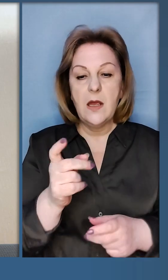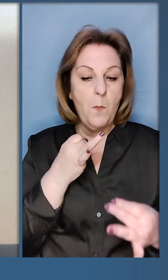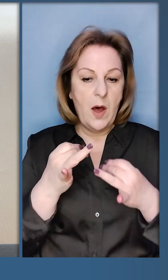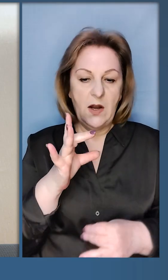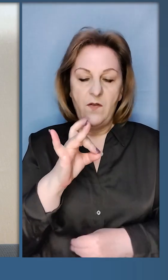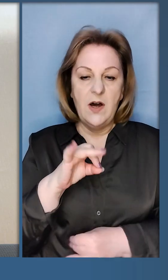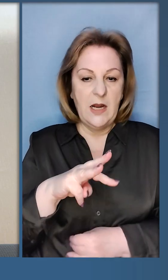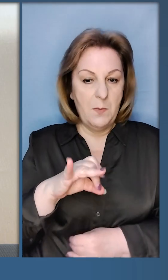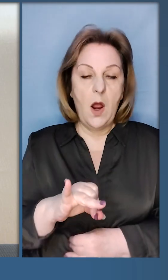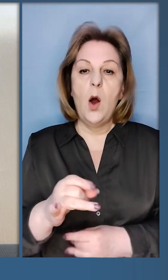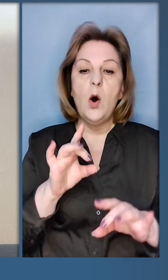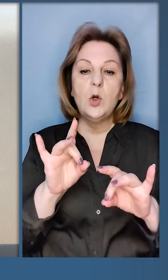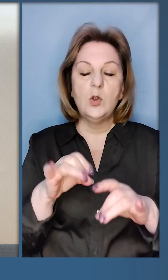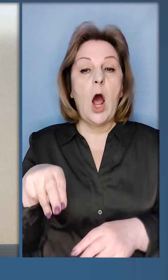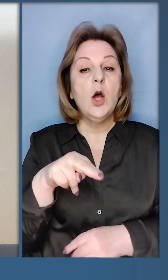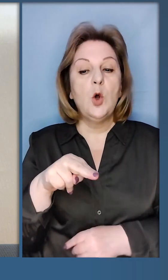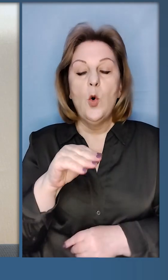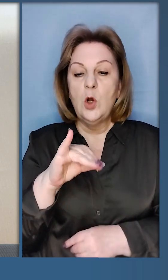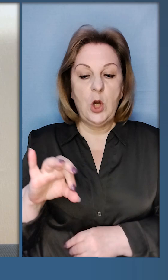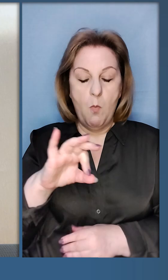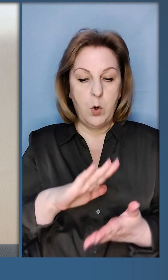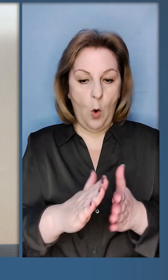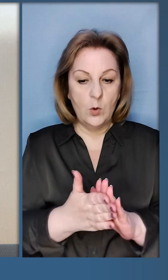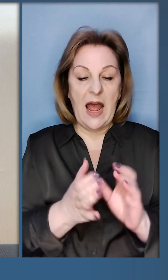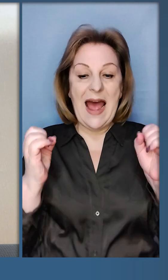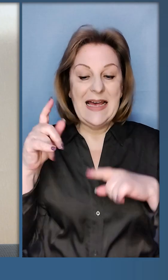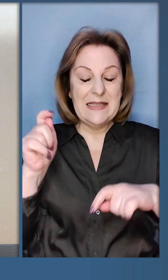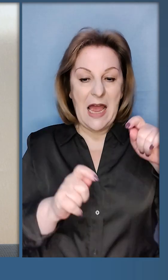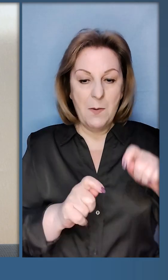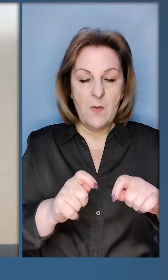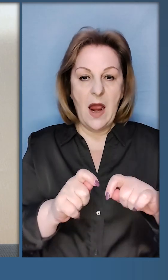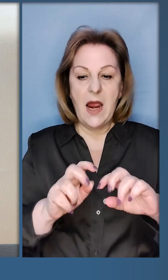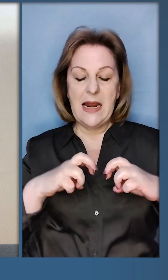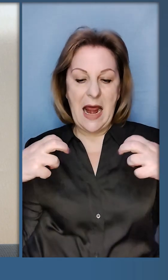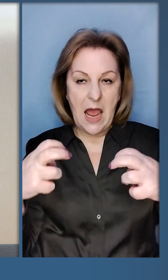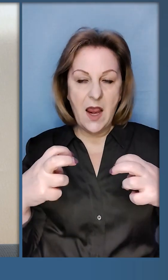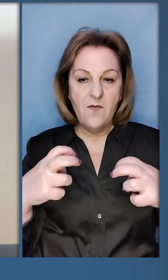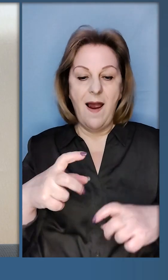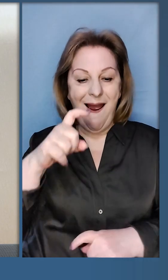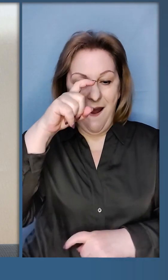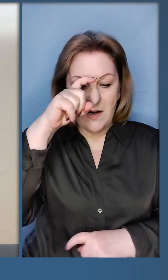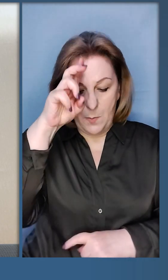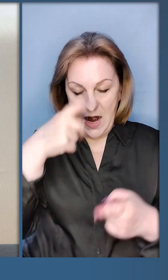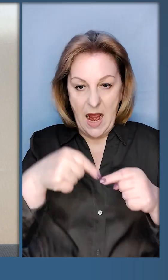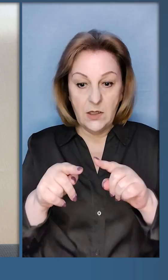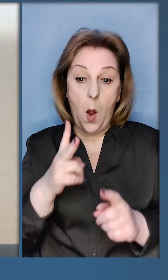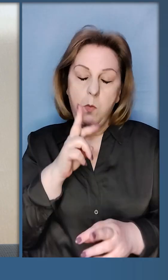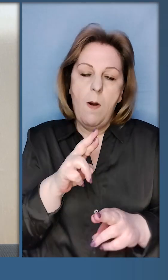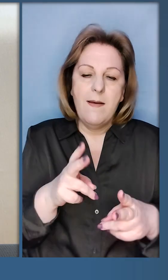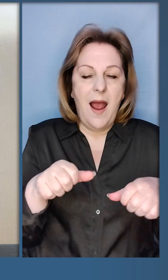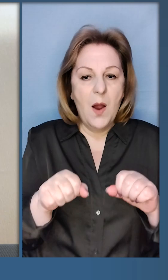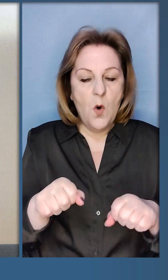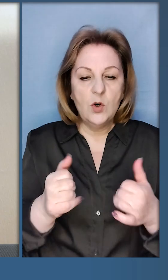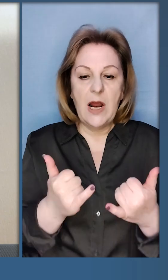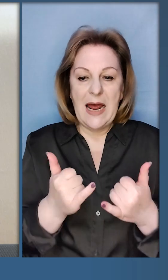із переговорів у Римі. Розповів Джорджо про домовленості на саміті Ліги арабських держав. Подивились,